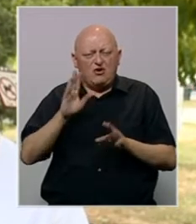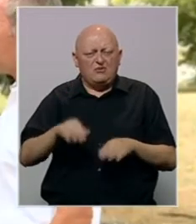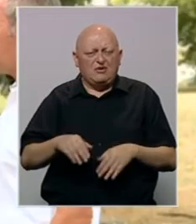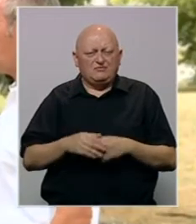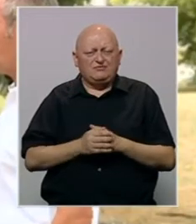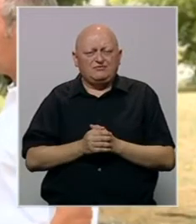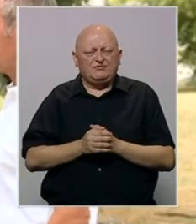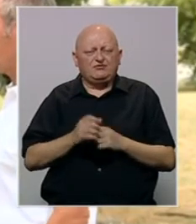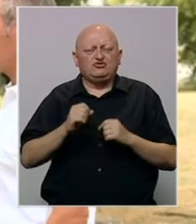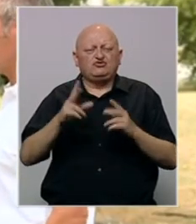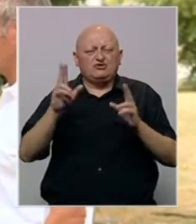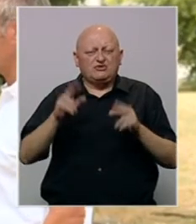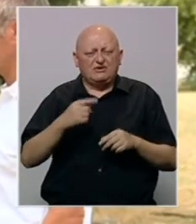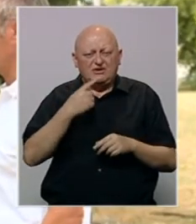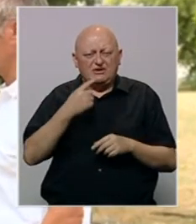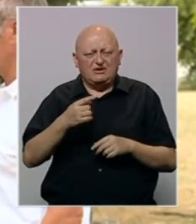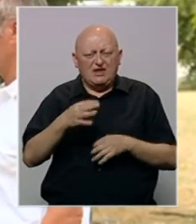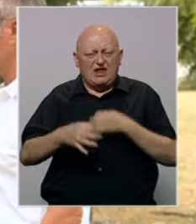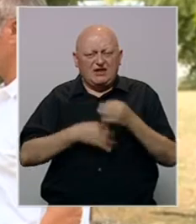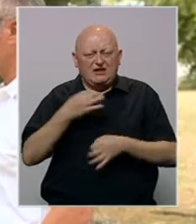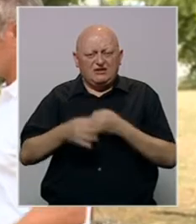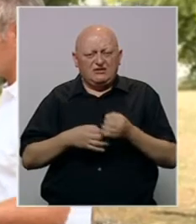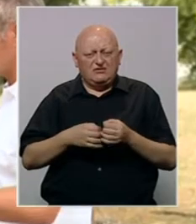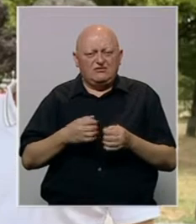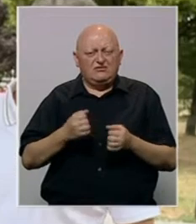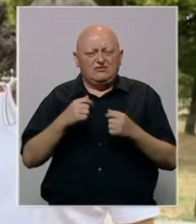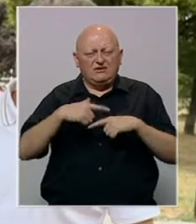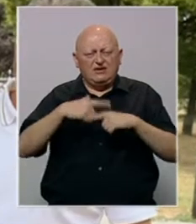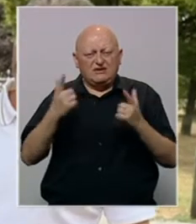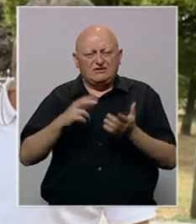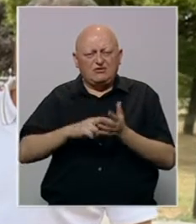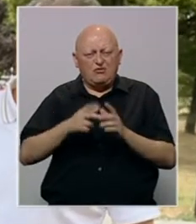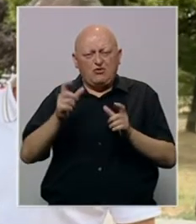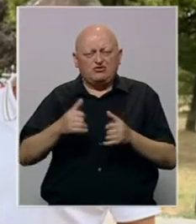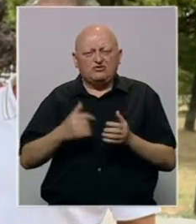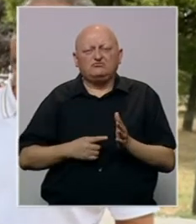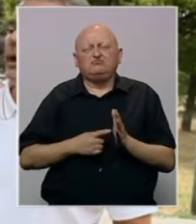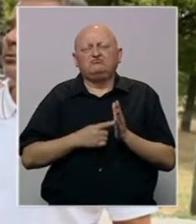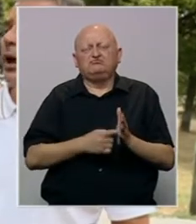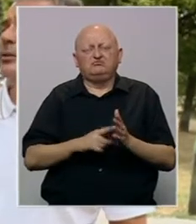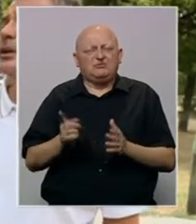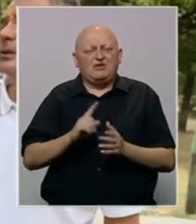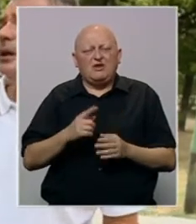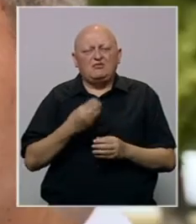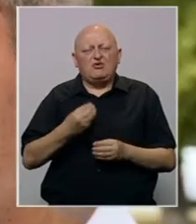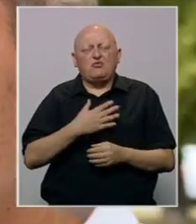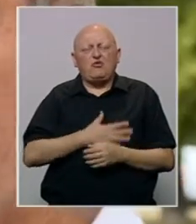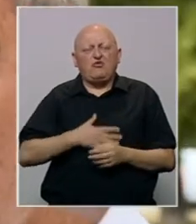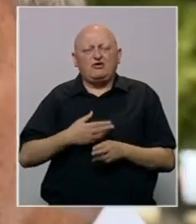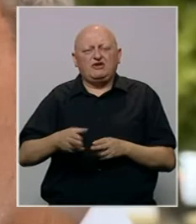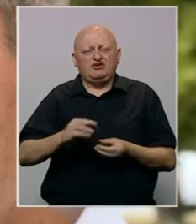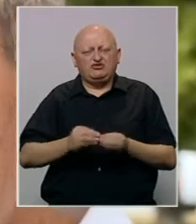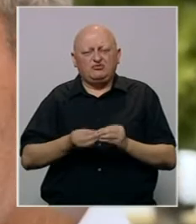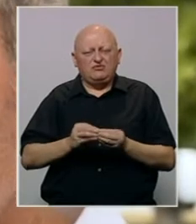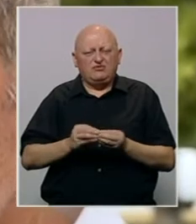raspolaganju. Čuda su moguća, poručuju analitičari, ali je jasno da su političari do sada pokazali da nemaju dobru volju da riješe